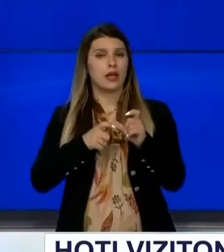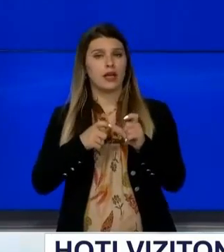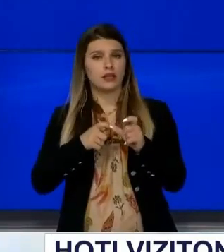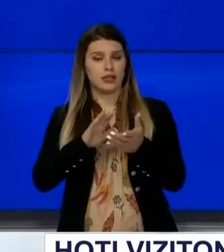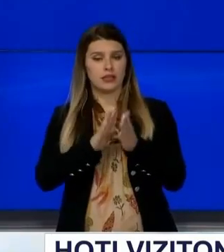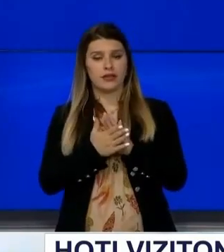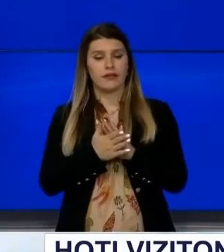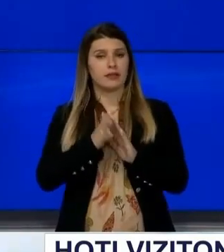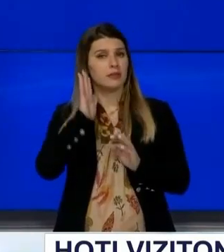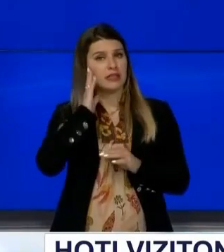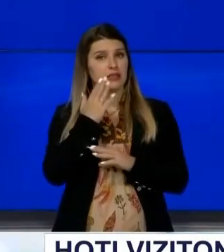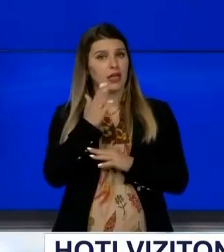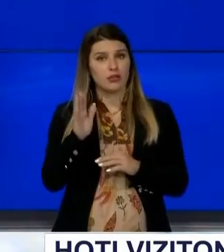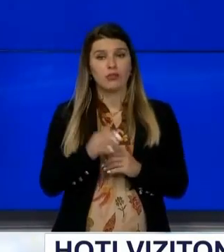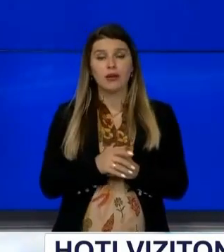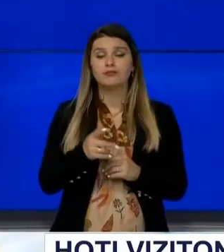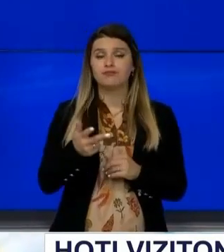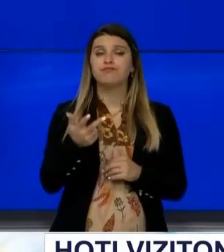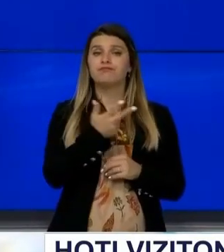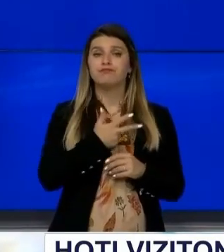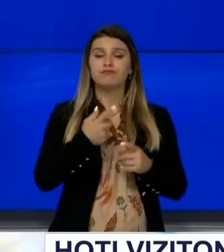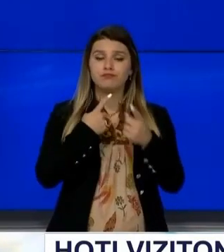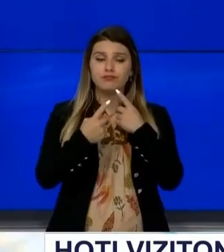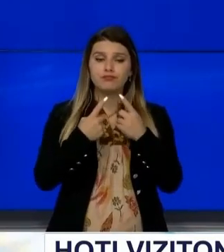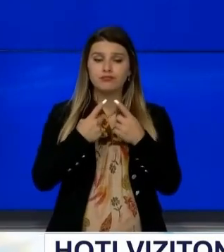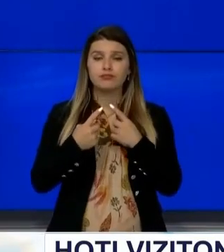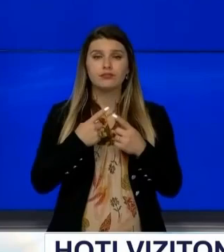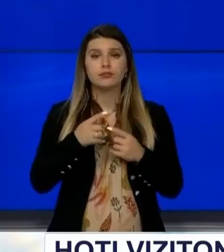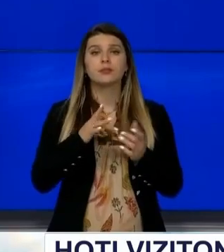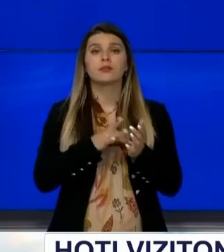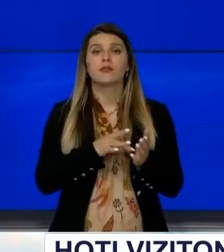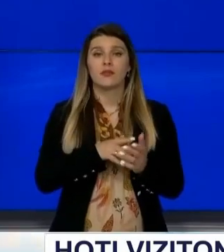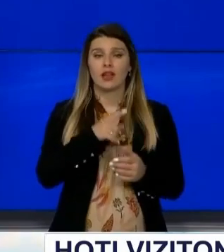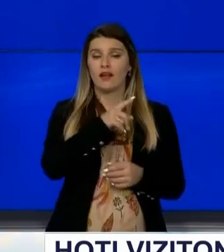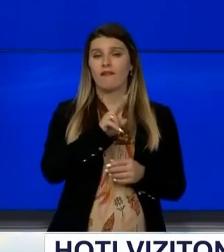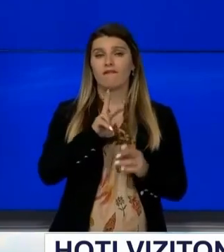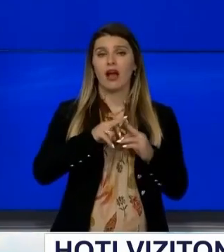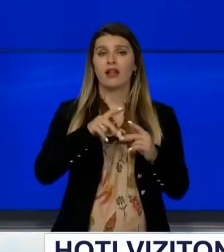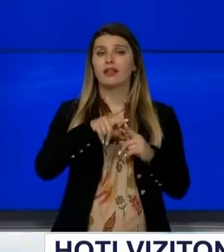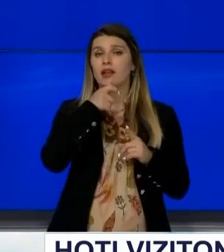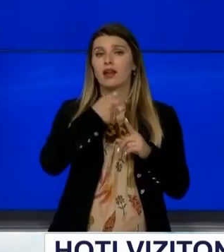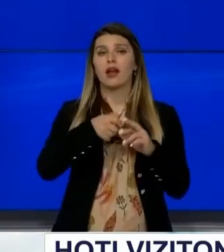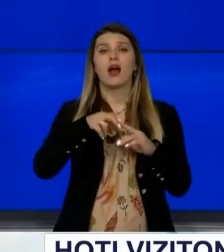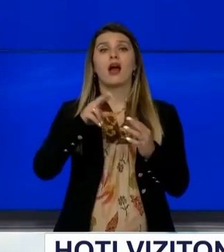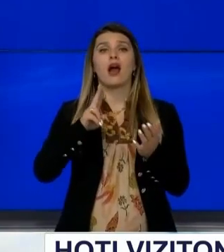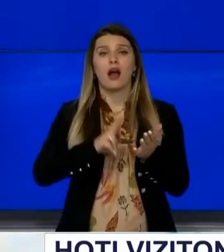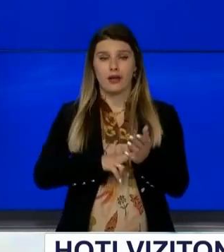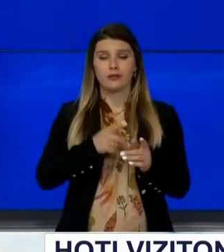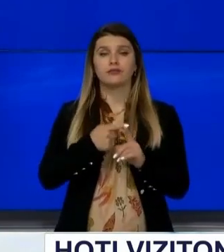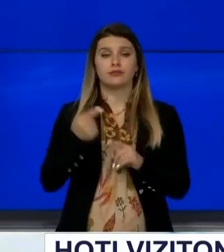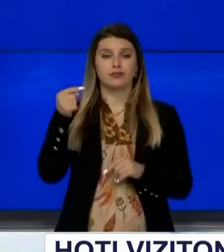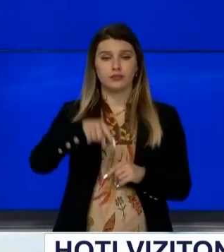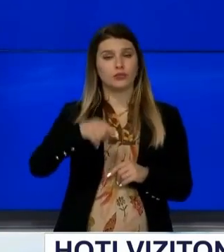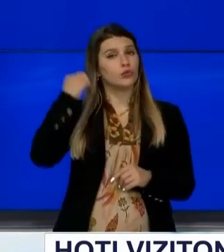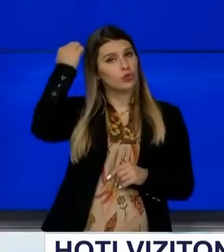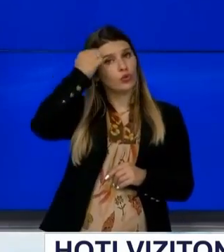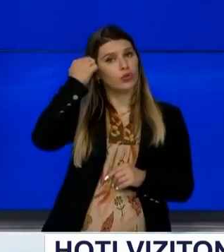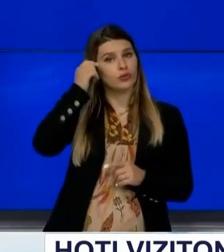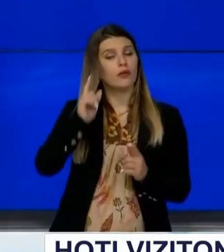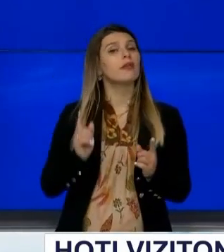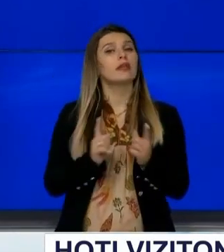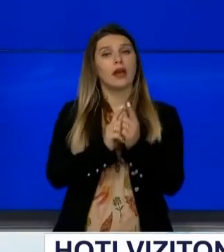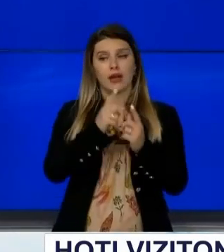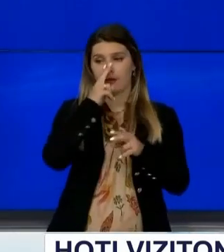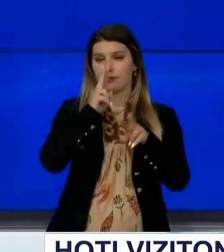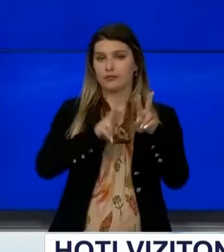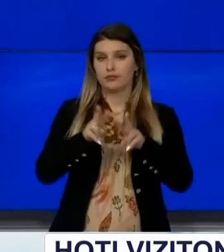Kryeministri Hoti edhe si pik kontakte e qeverjismë se linën shenjt në Vatikan ka vizituar i pëshkëvi në Kosovës ku është pritur nga i pëshkëvi